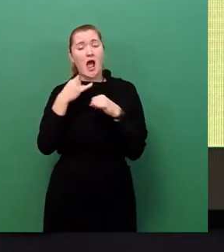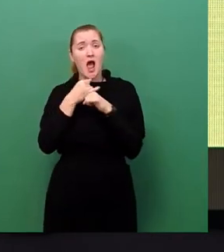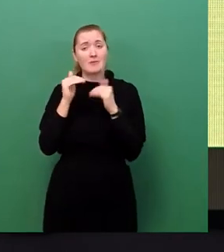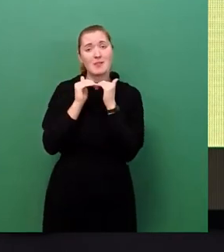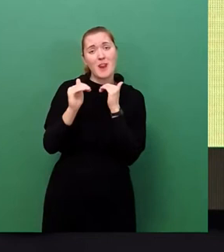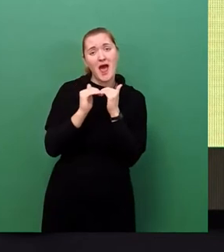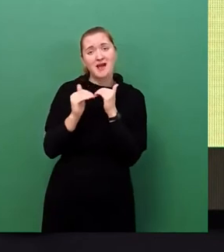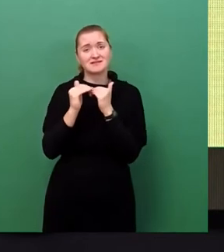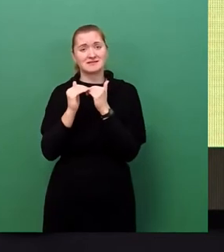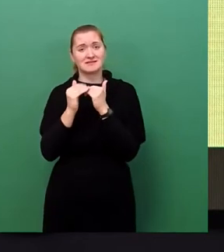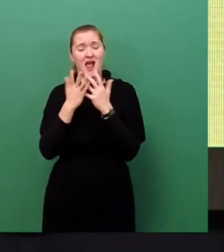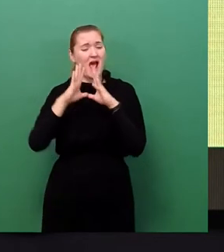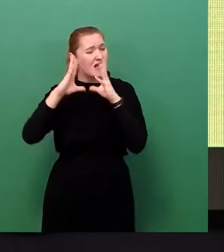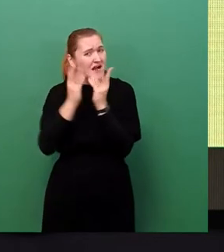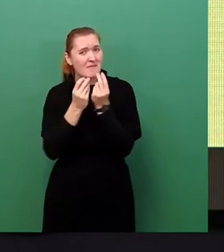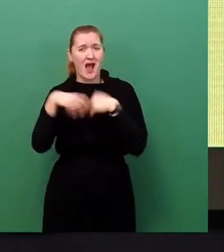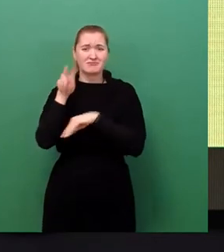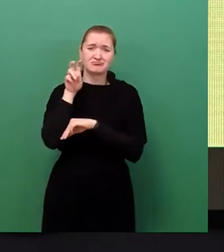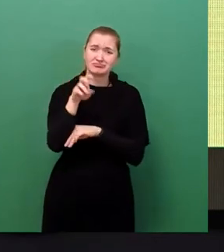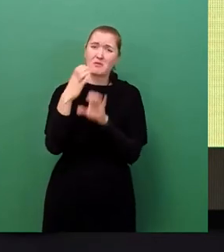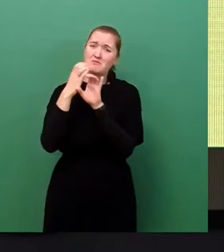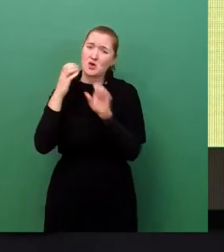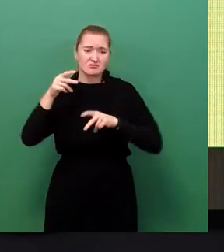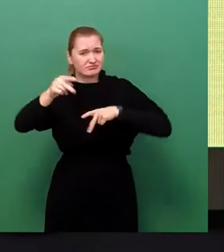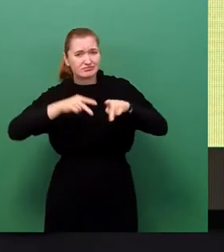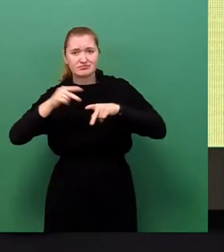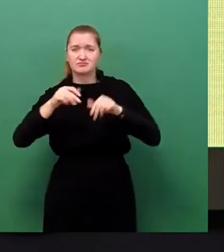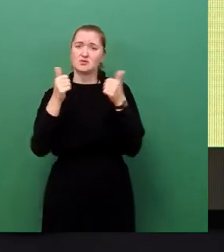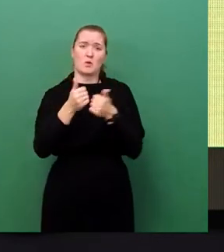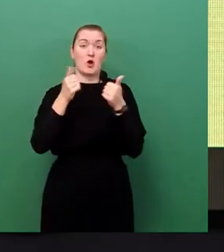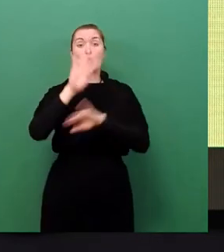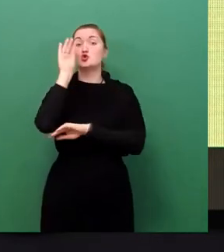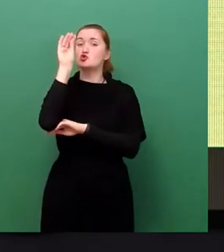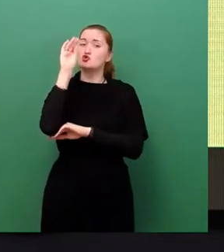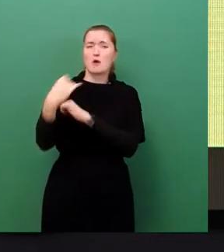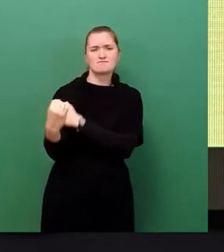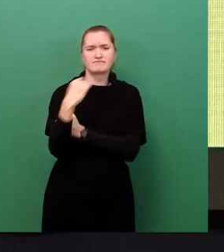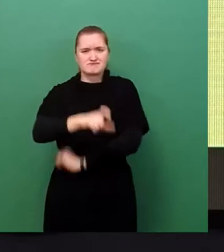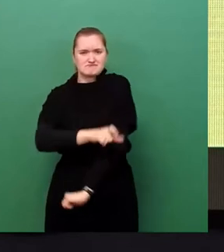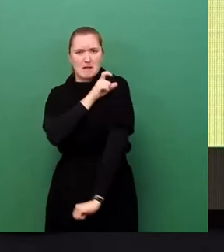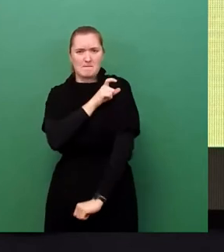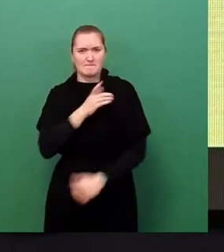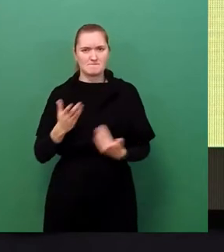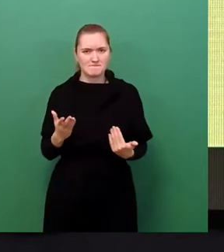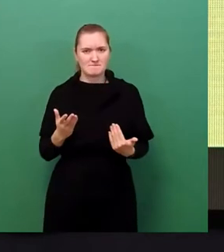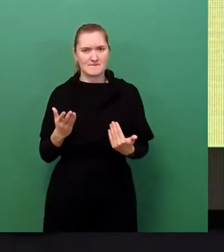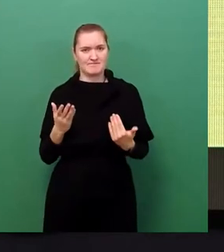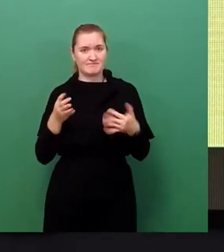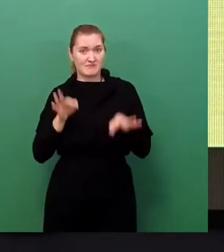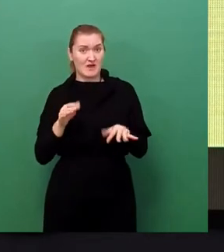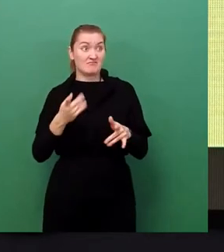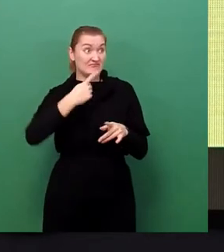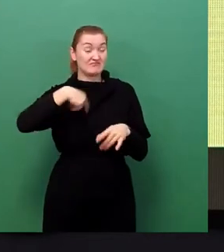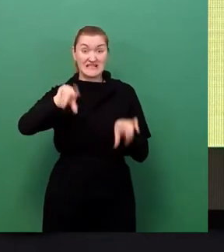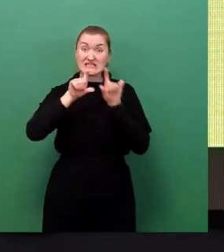die ganze Infrastruktur und Sie sind für die Zukunft gerüstet. Meine Damen und Herren, das ist ein Riesenthema. Wir müssen, ich